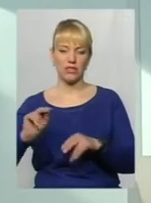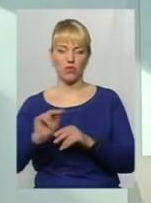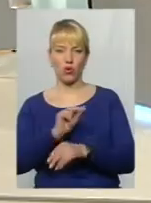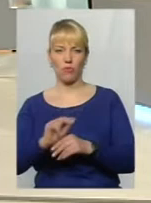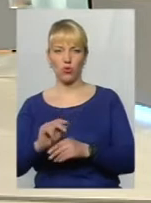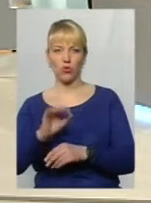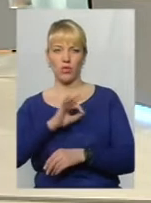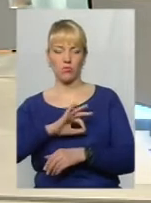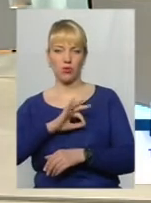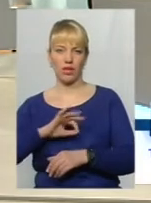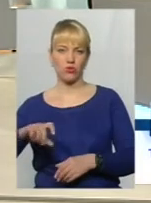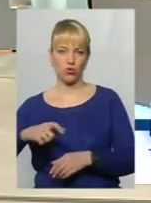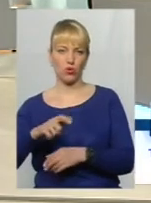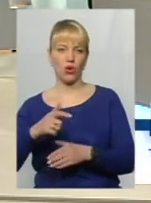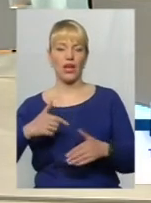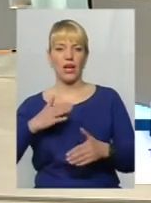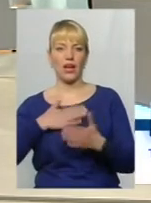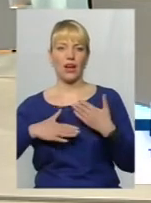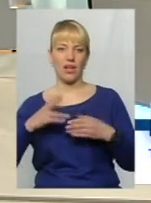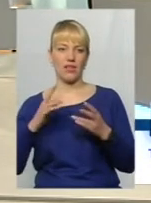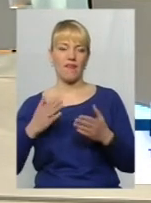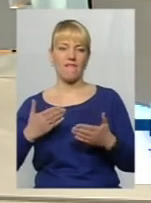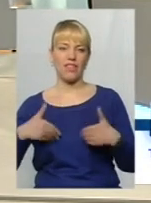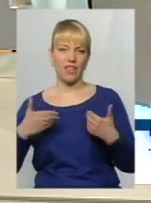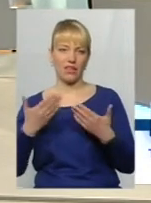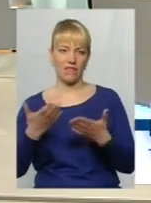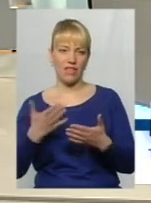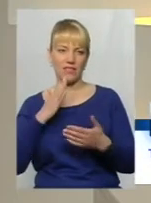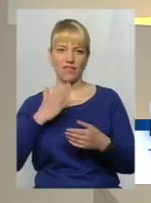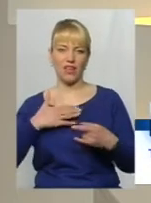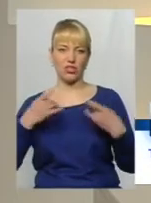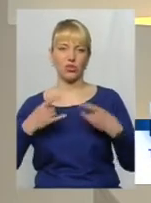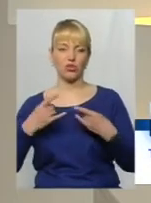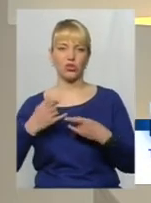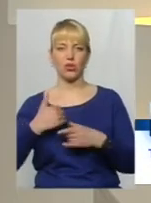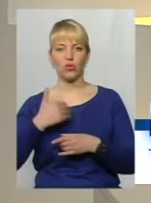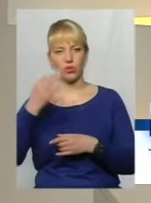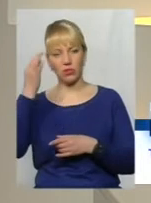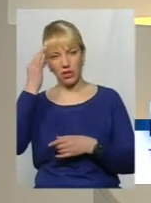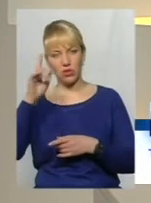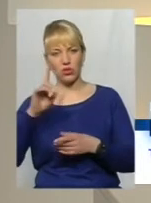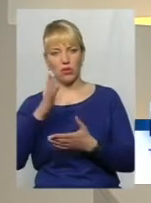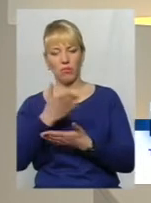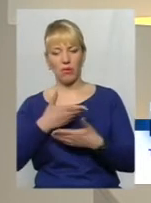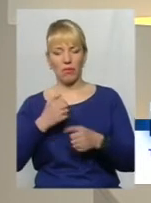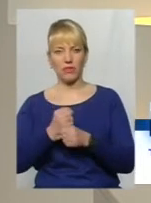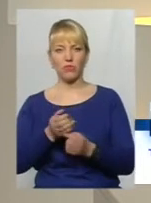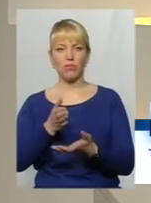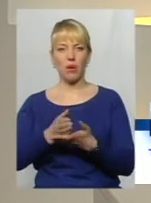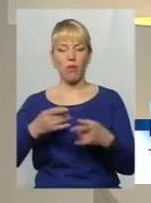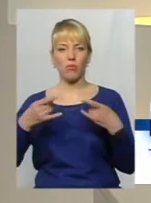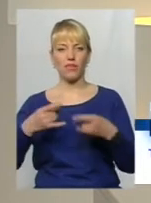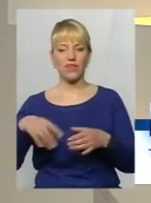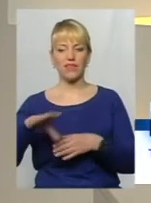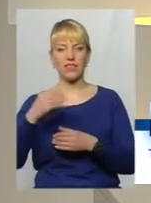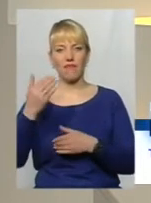Доброго дня. Раді вітати вас сьогодні у нашій студії. Нашим телеглядачам хочу нагадати, що працюємо ми у прямому ефірі, тому всі